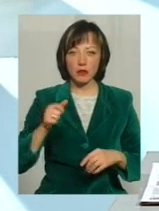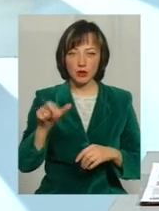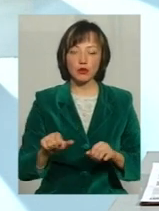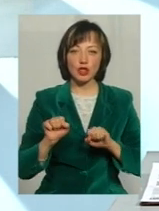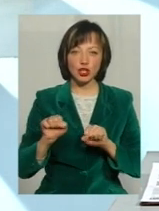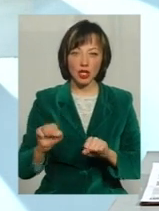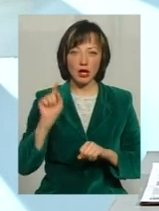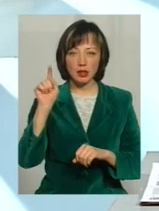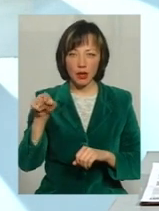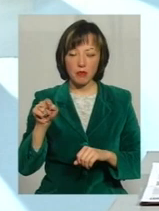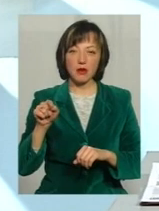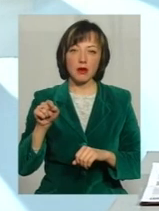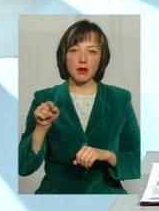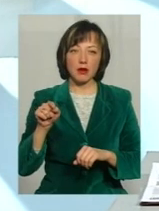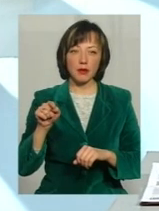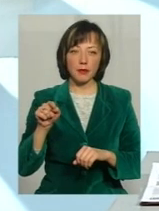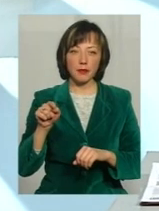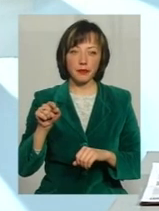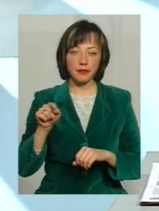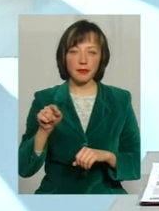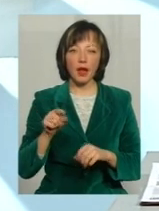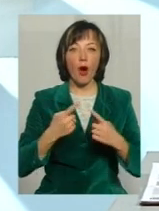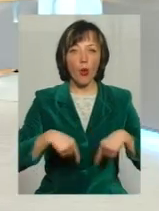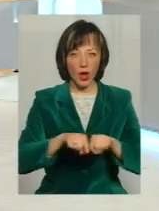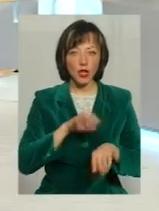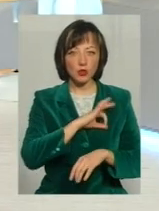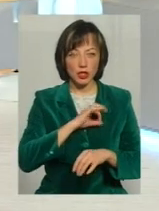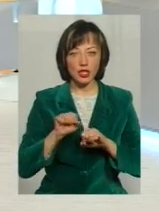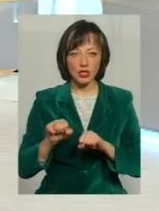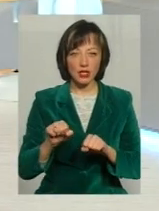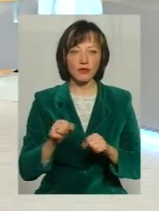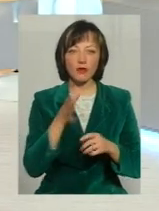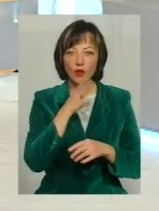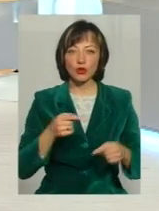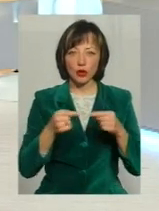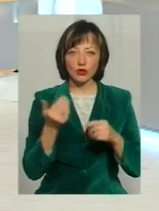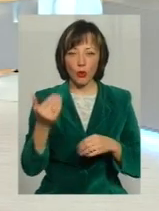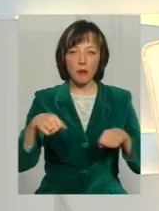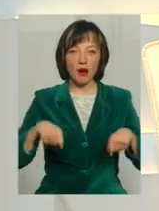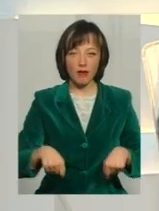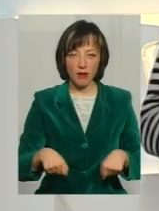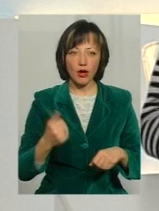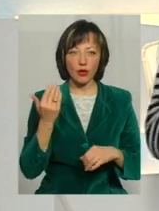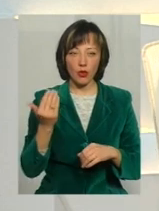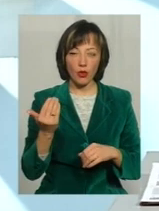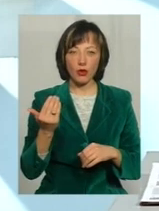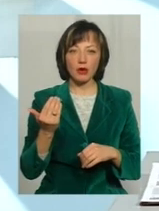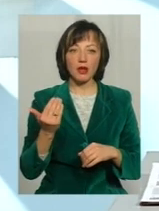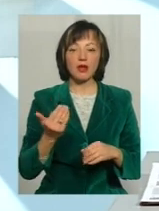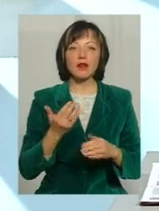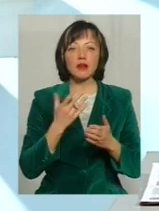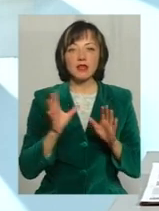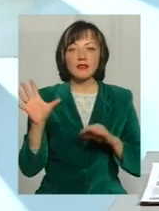сьогодні захищає Там навіть на Сході А органіюстиції захищають Водночас його права І його...